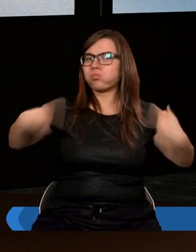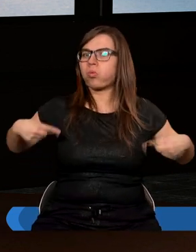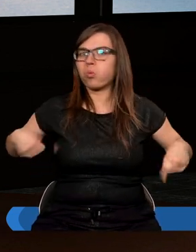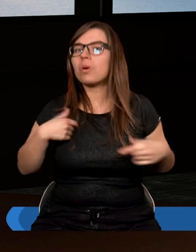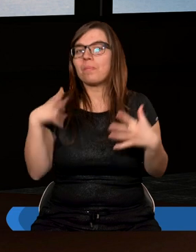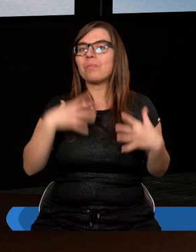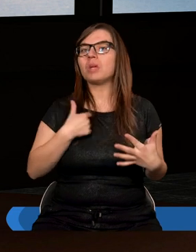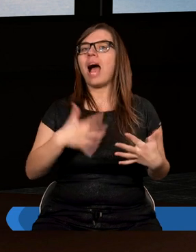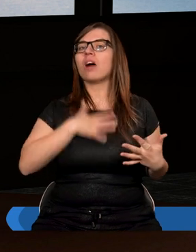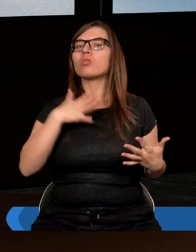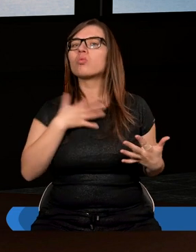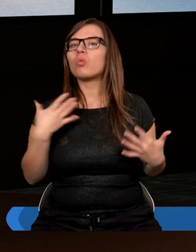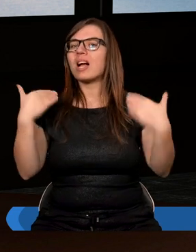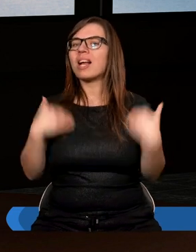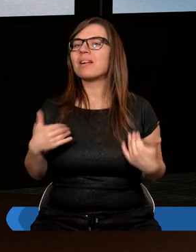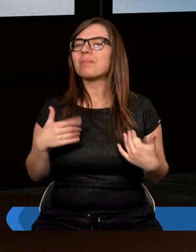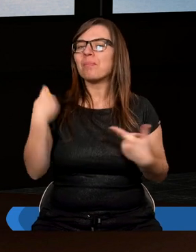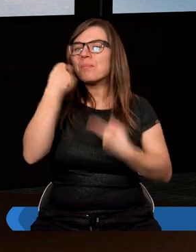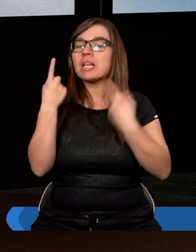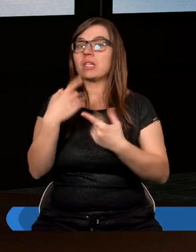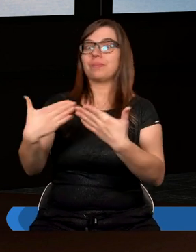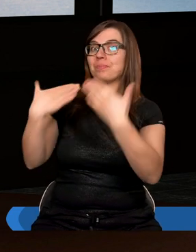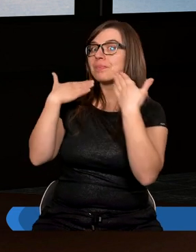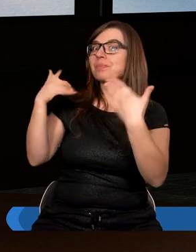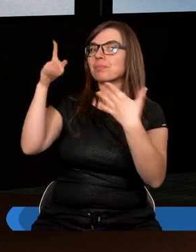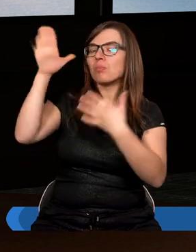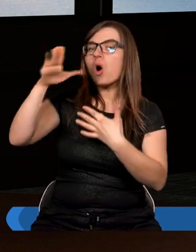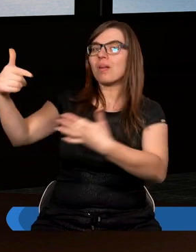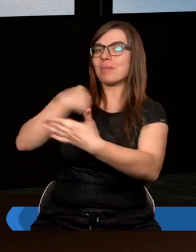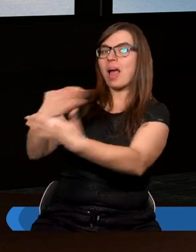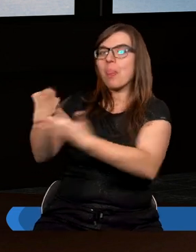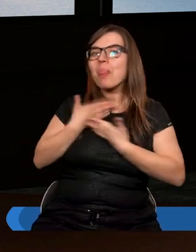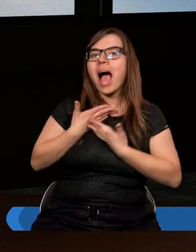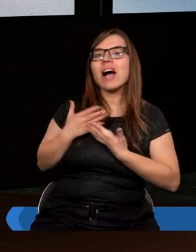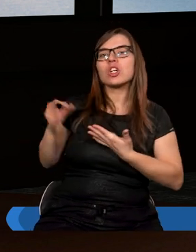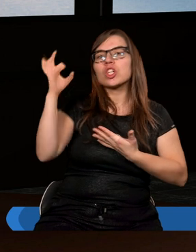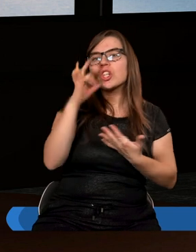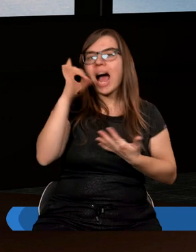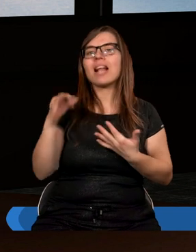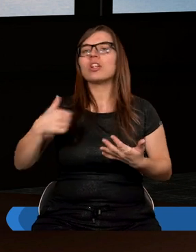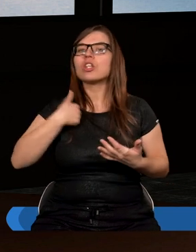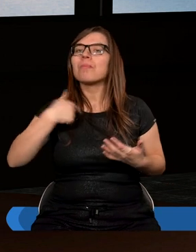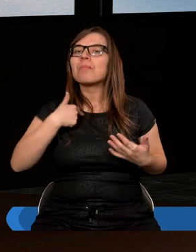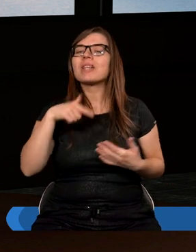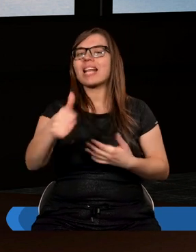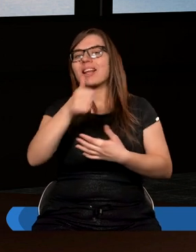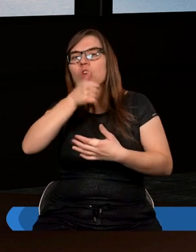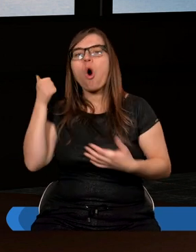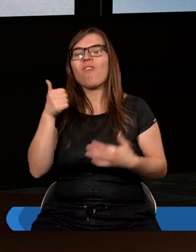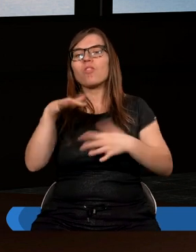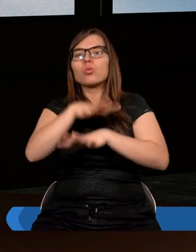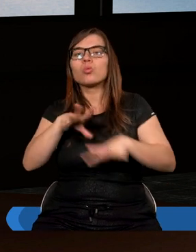i gdzieś myśli skieruję Panie Boże, ja wiem, że Ty mi teraz dajesz szansę, żebym ja wykazała owoc Ducha Świętego tą